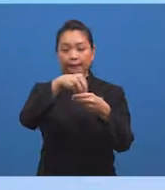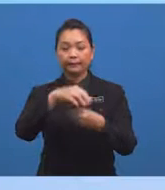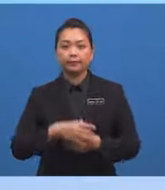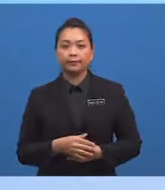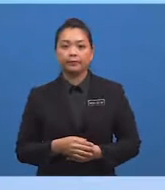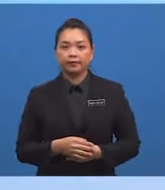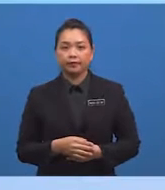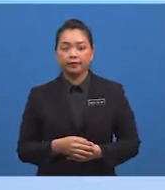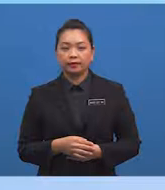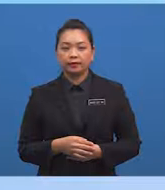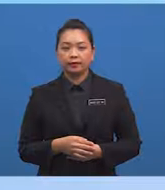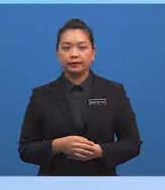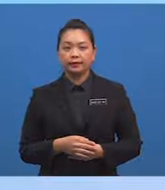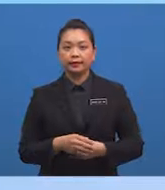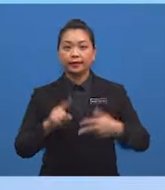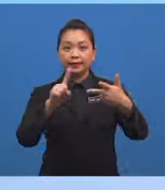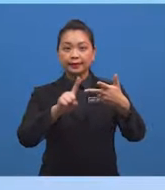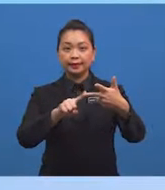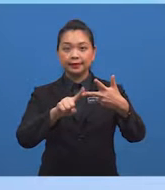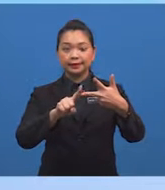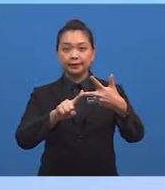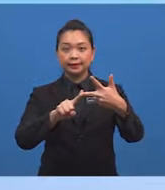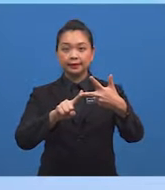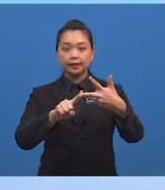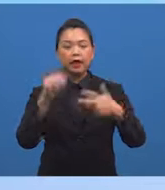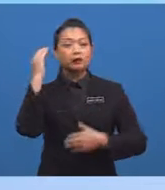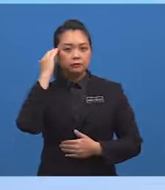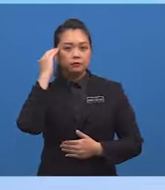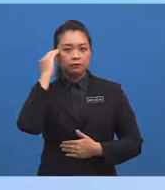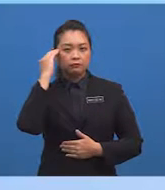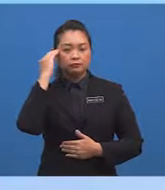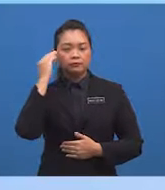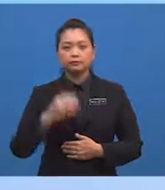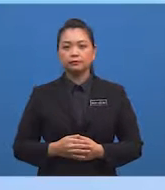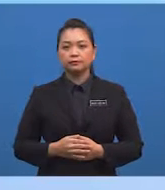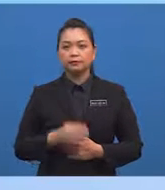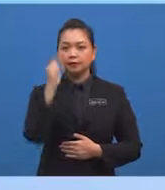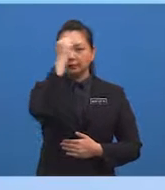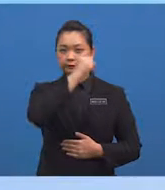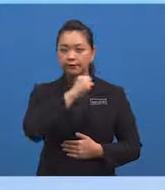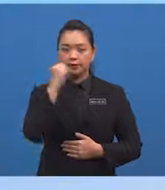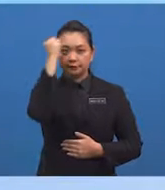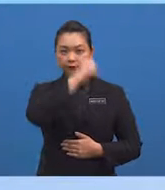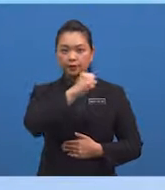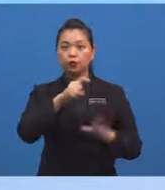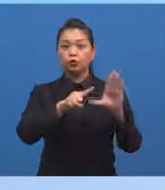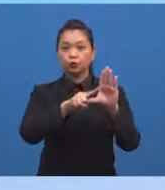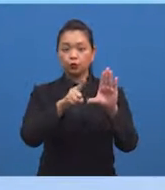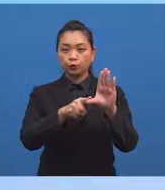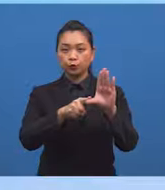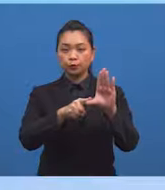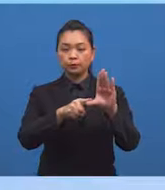Dan yang ketiga Dan Mengenalpasti Sifat-sifat